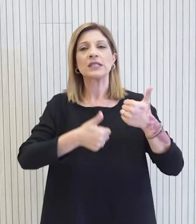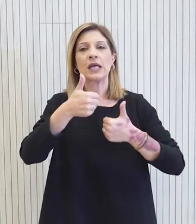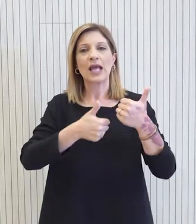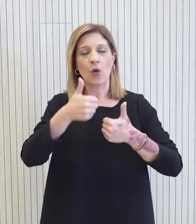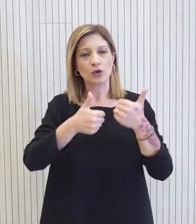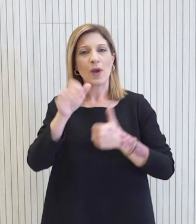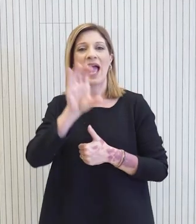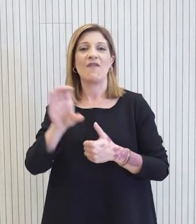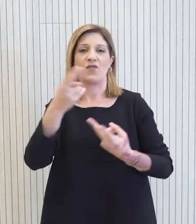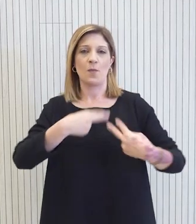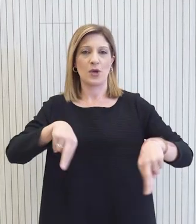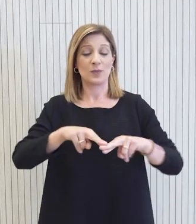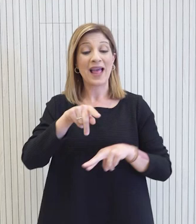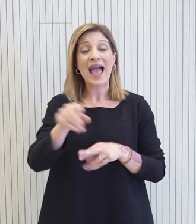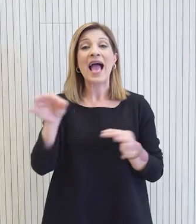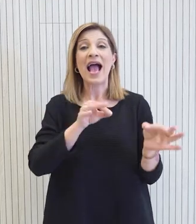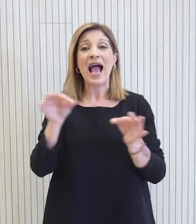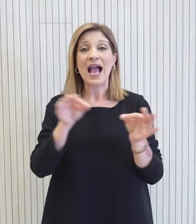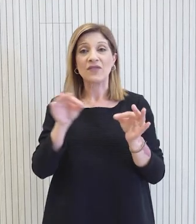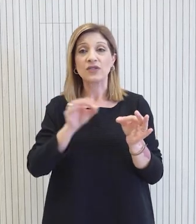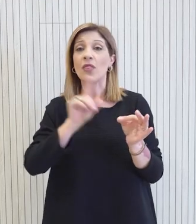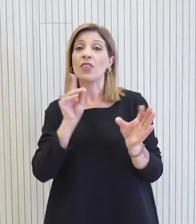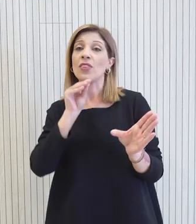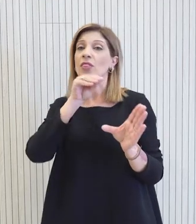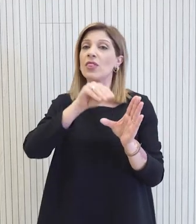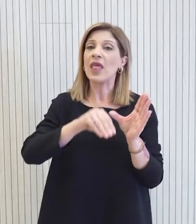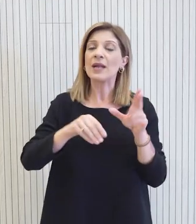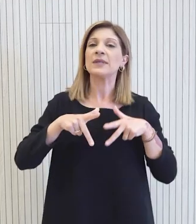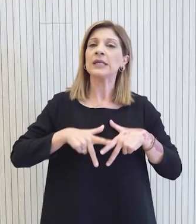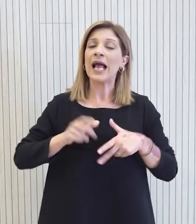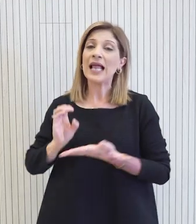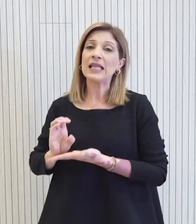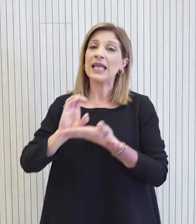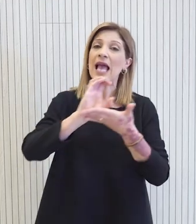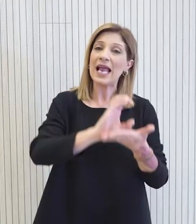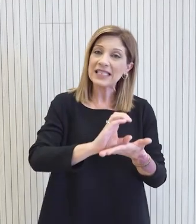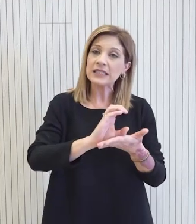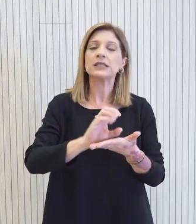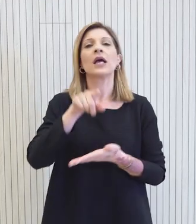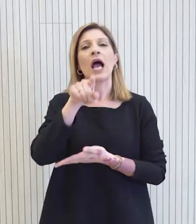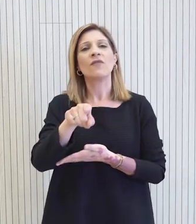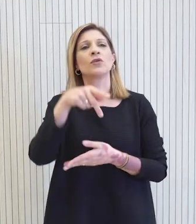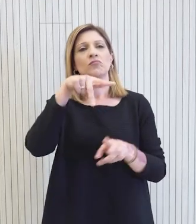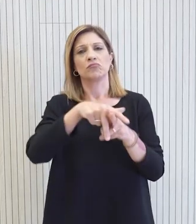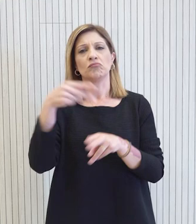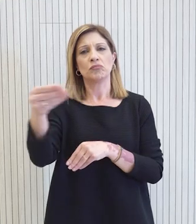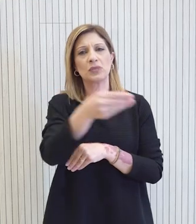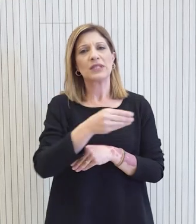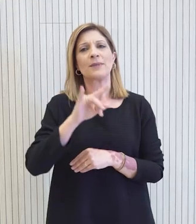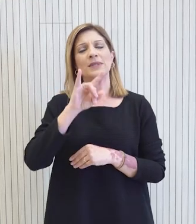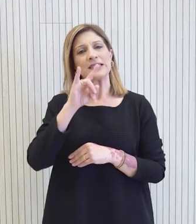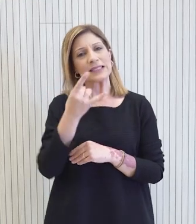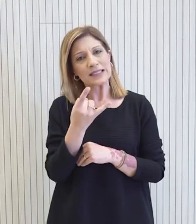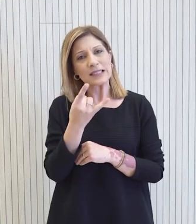Επιτροπής έκρινε ότι το εν λόγω σχέδιο δεν εμπεριέχει κανένας στοιχειοκρατικής ενίσχυσης είτε προς τα πιστοδικά ενδρύματα που θα συμμετέχουν